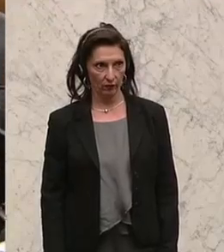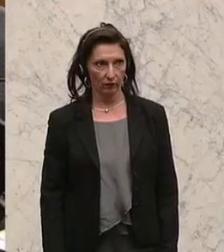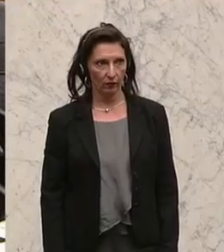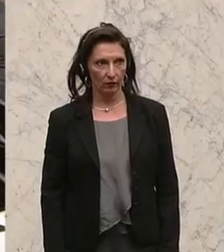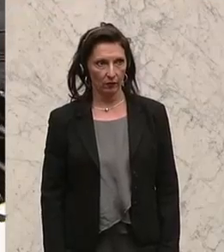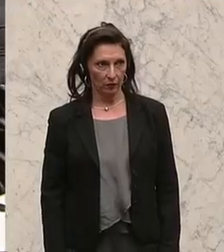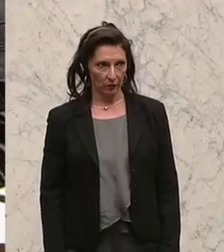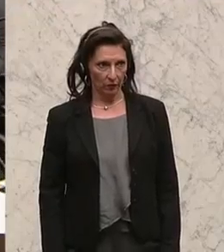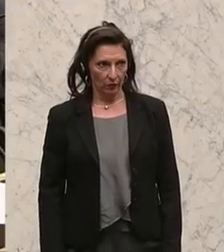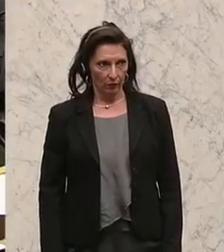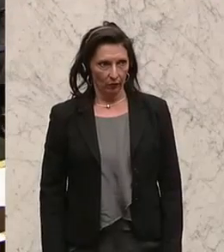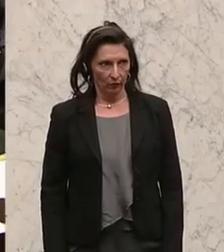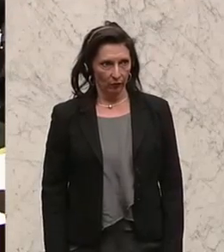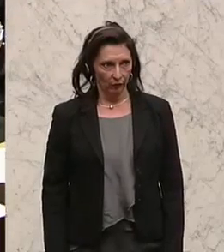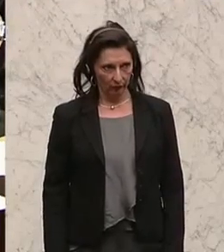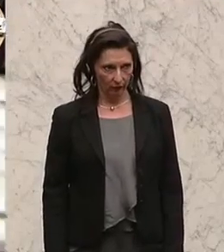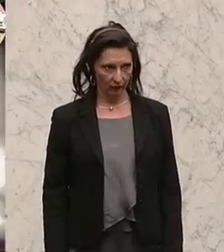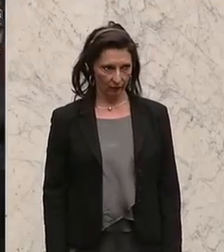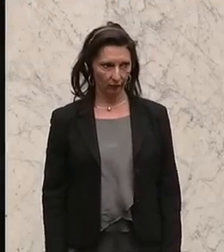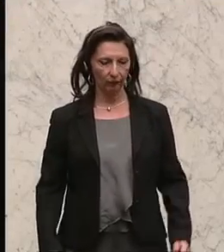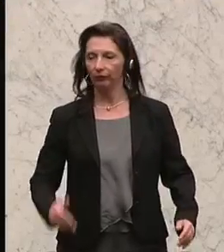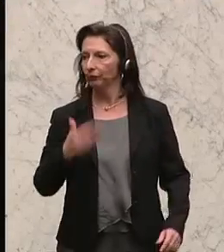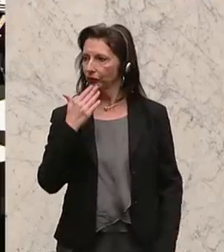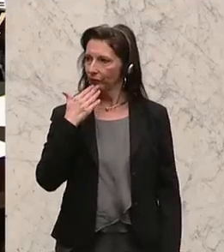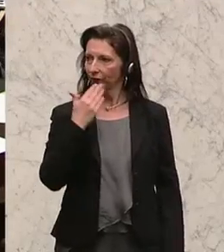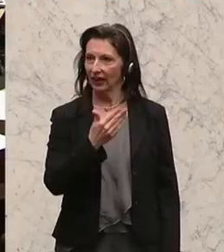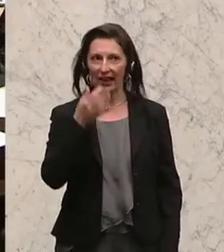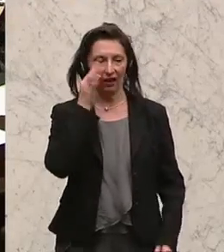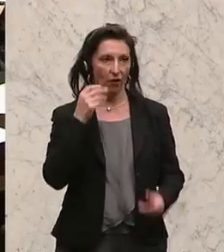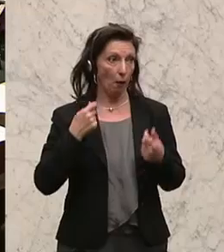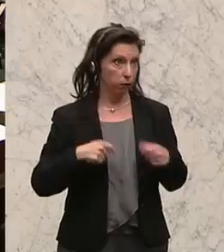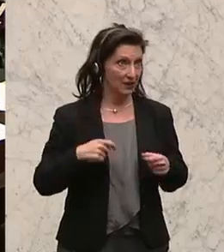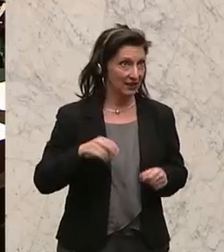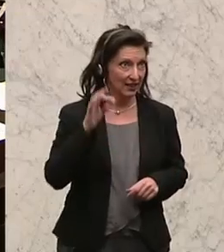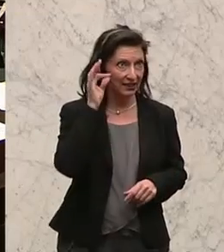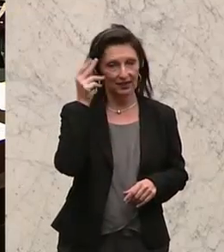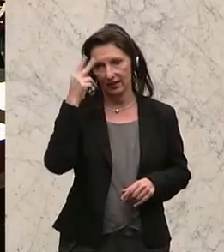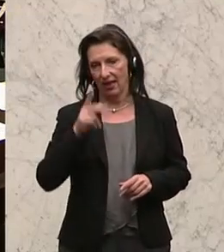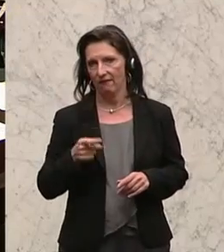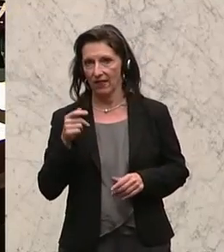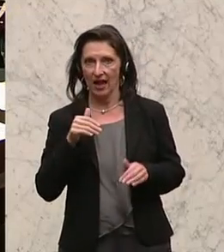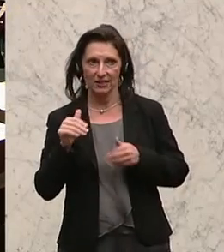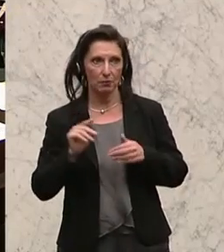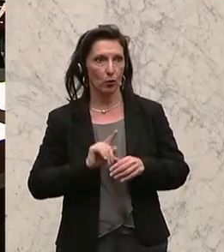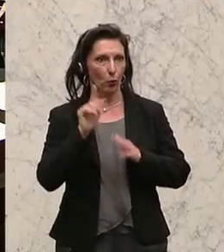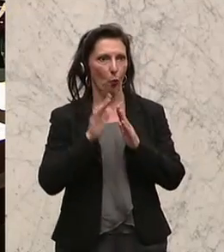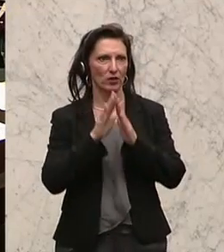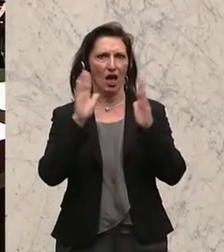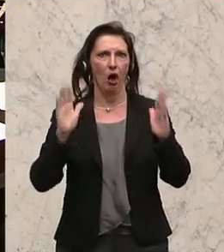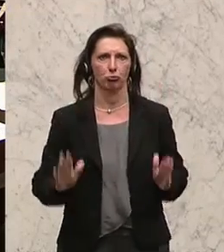Bruno Grossmann von den Grünen ist das Nächste am Wort. So, danke Frau Präsidentin, Herr Finanzminister Hohes Haus.